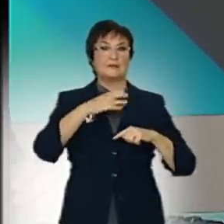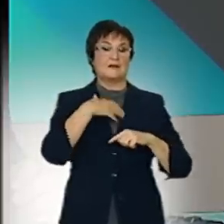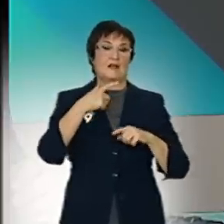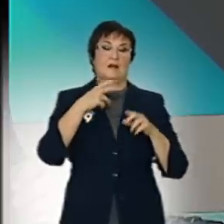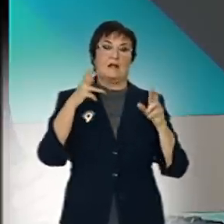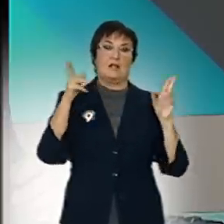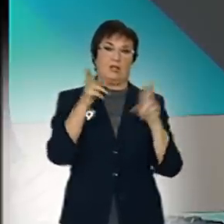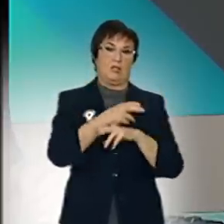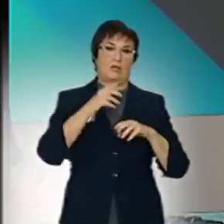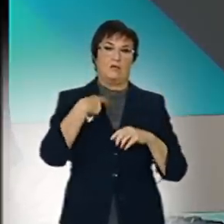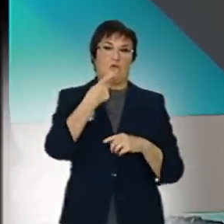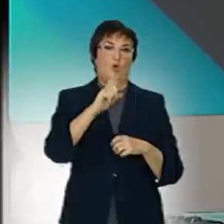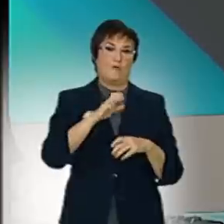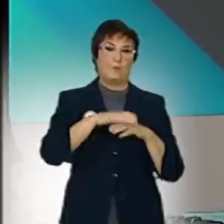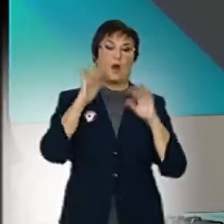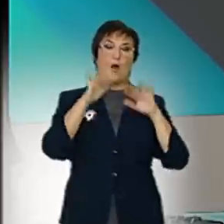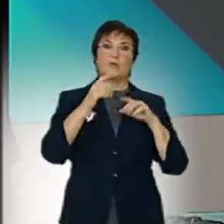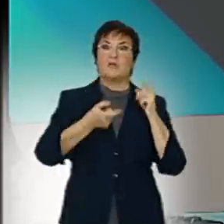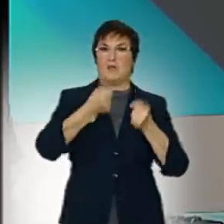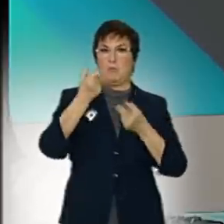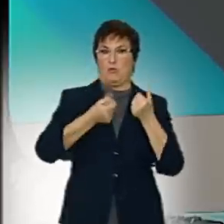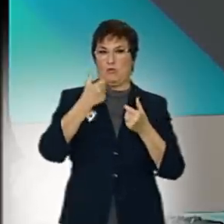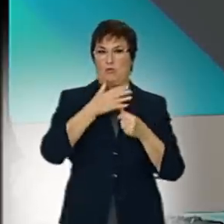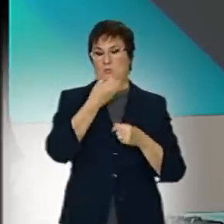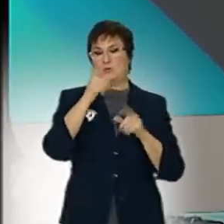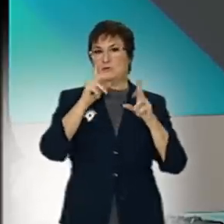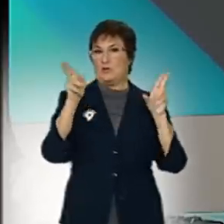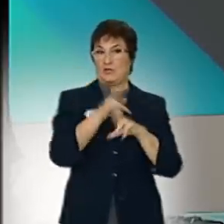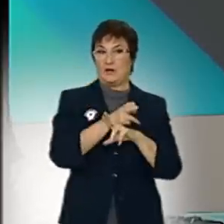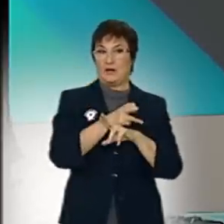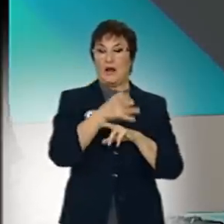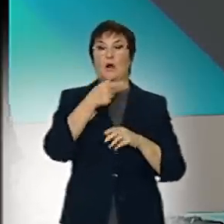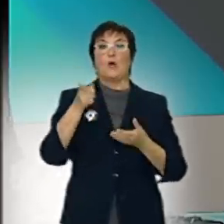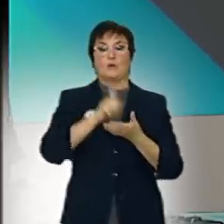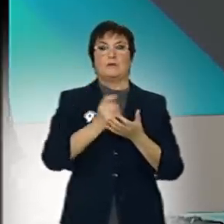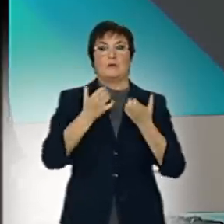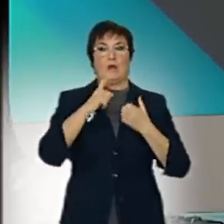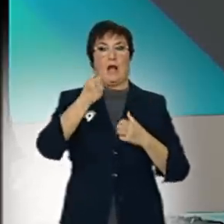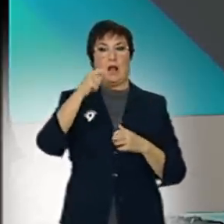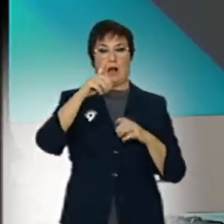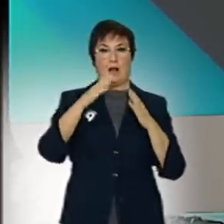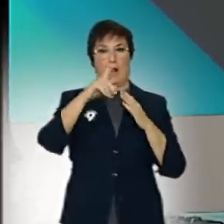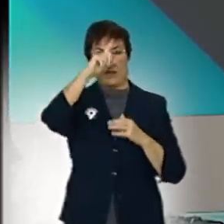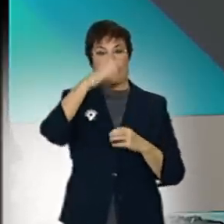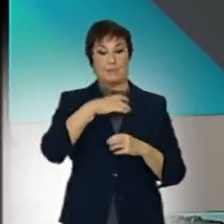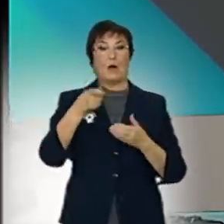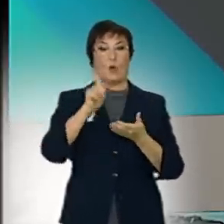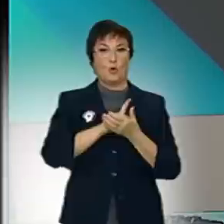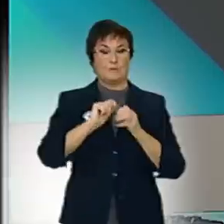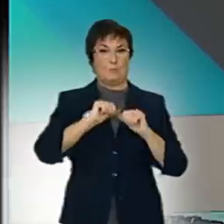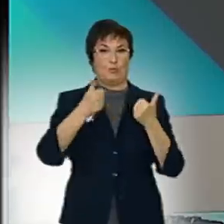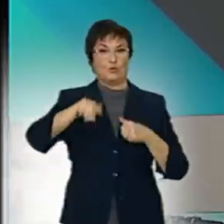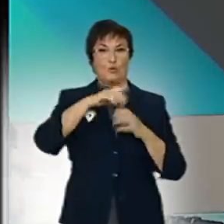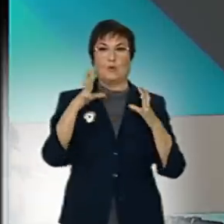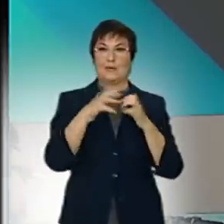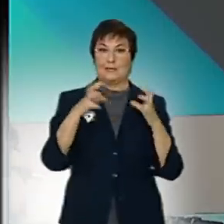afonar l'audiència per a justificar el comiat de nousers treballadors tornaven a treballar amb dilució, amb la